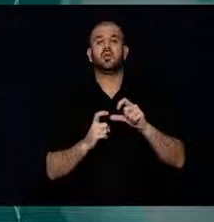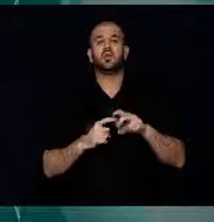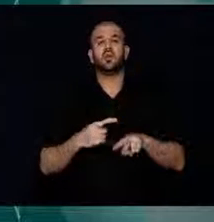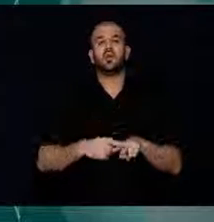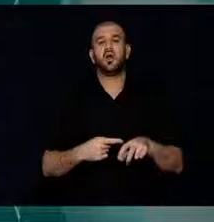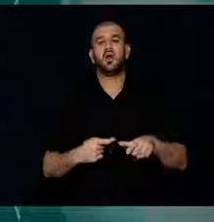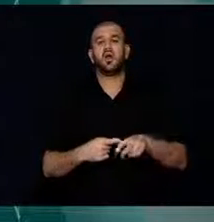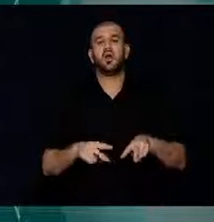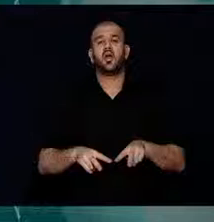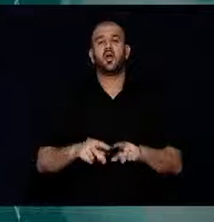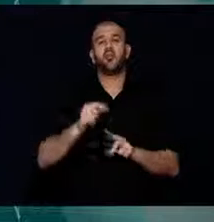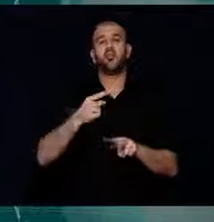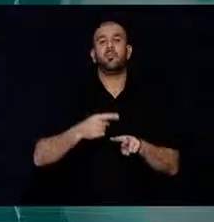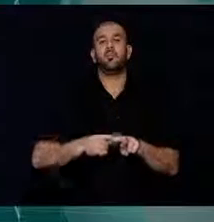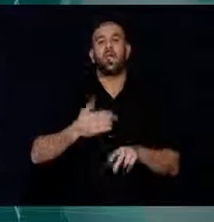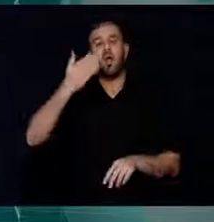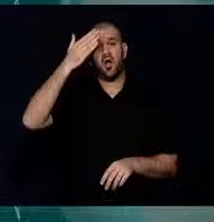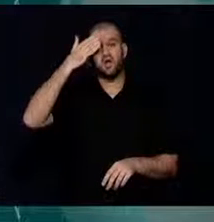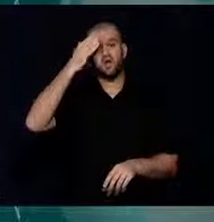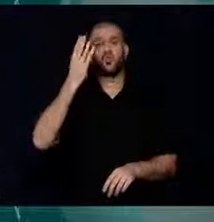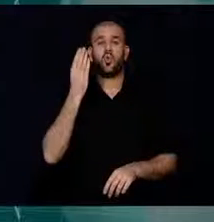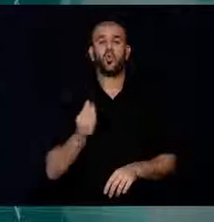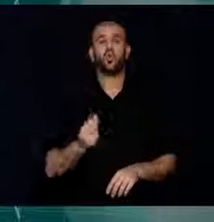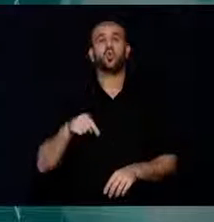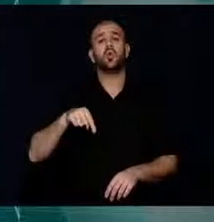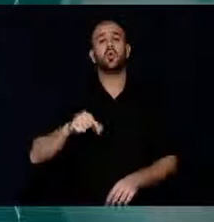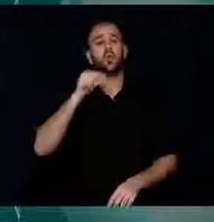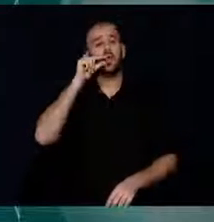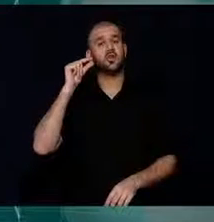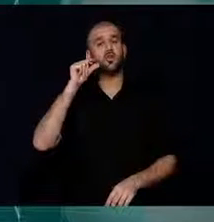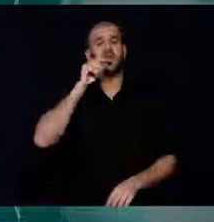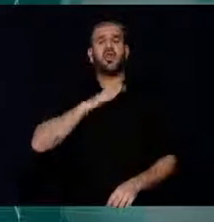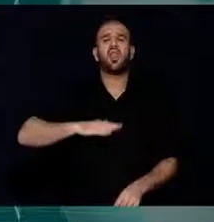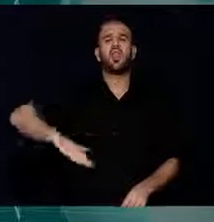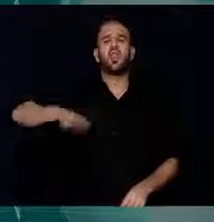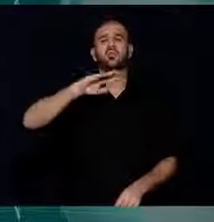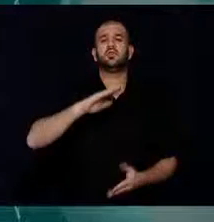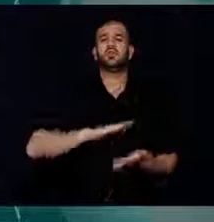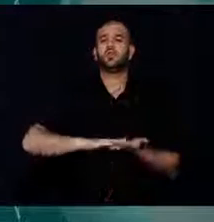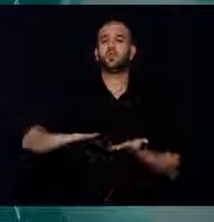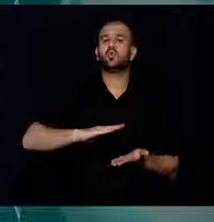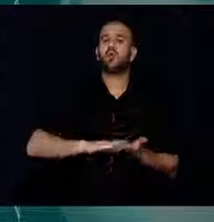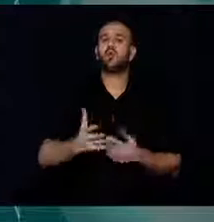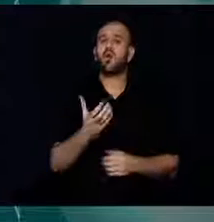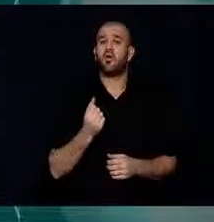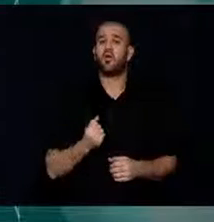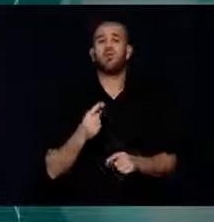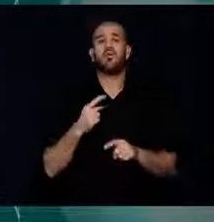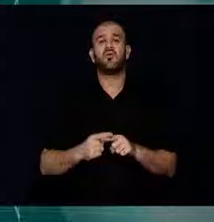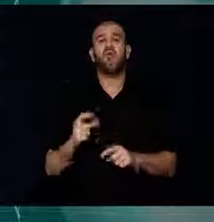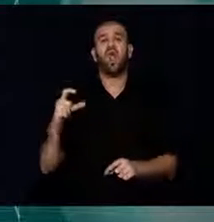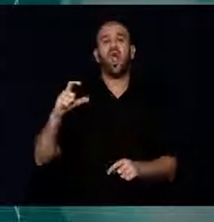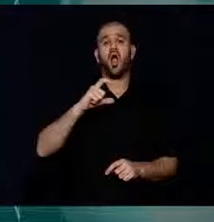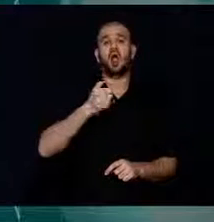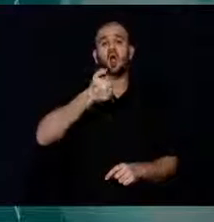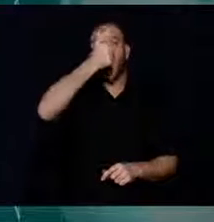ayda 600 ünite kana ihtiyaç duyulduğunu belirterek, halka kan